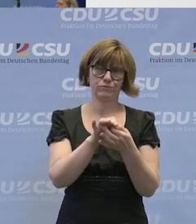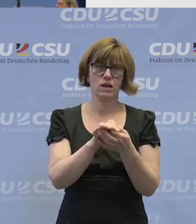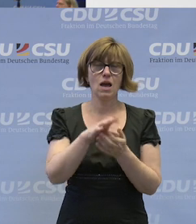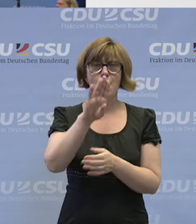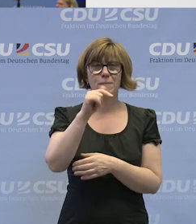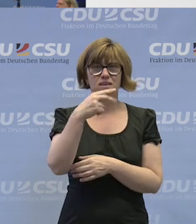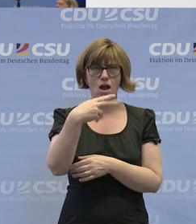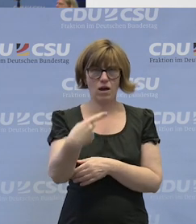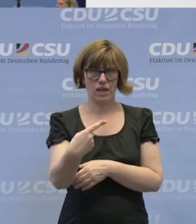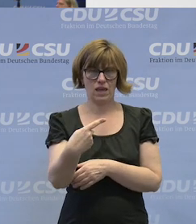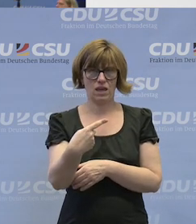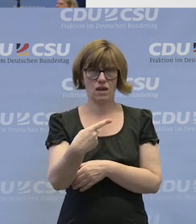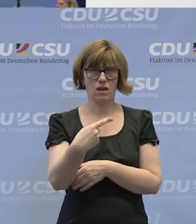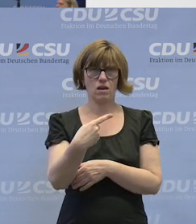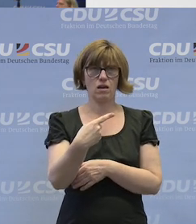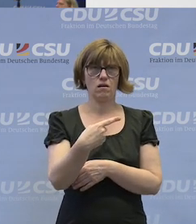das BTHG